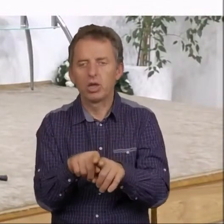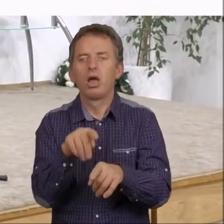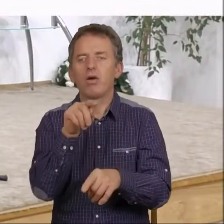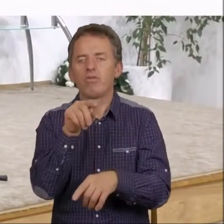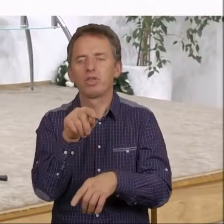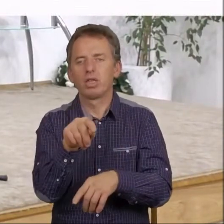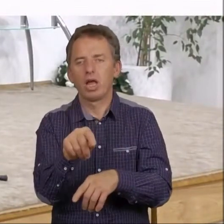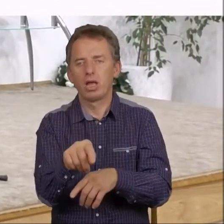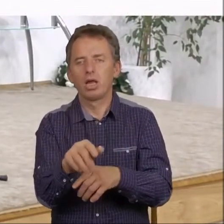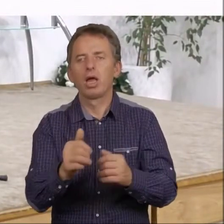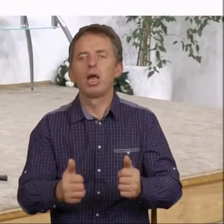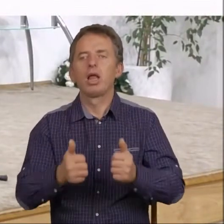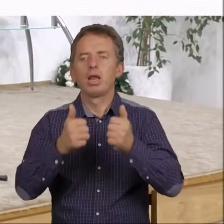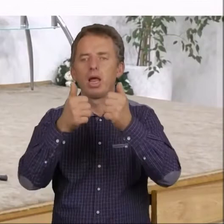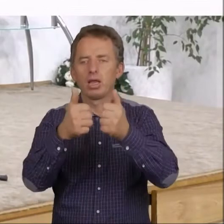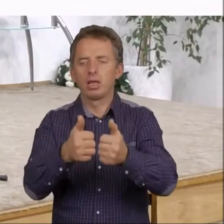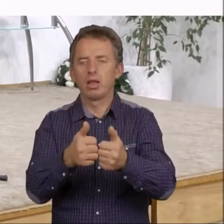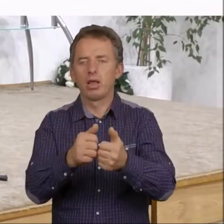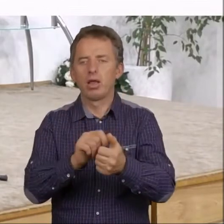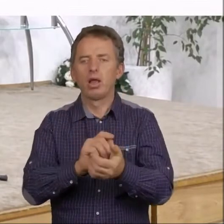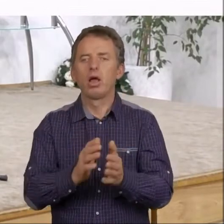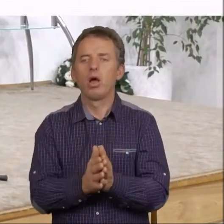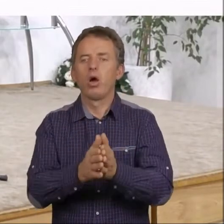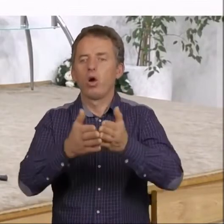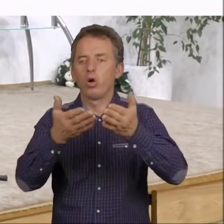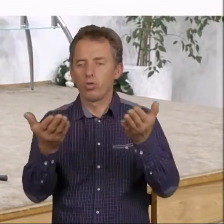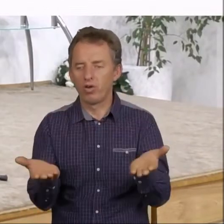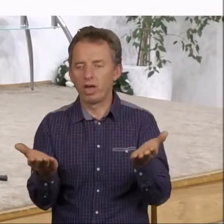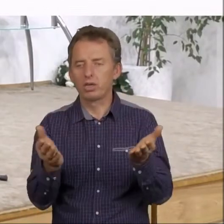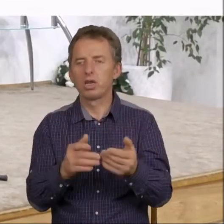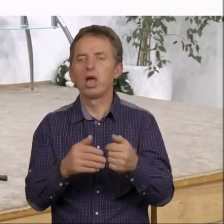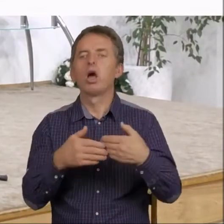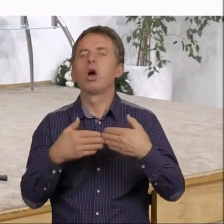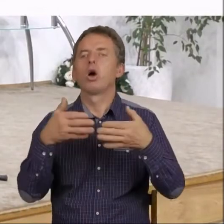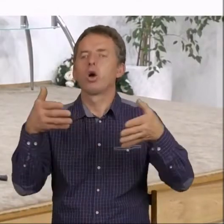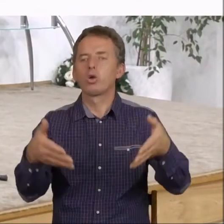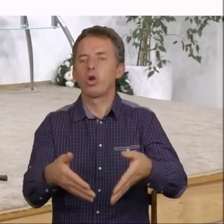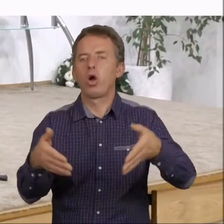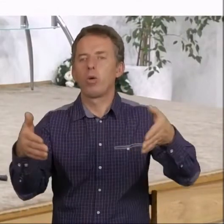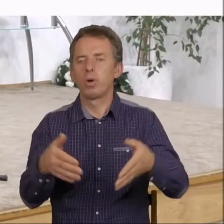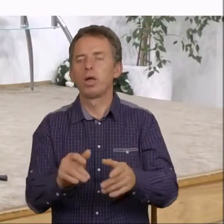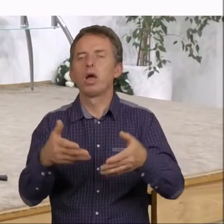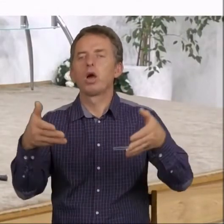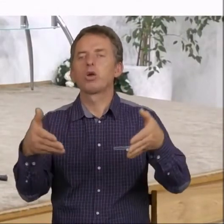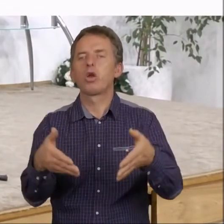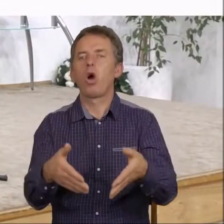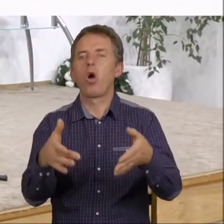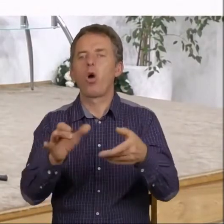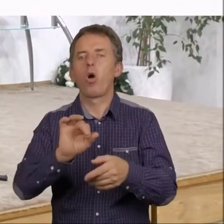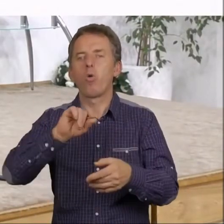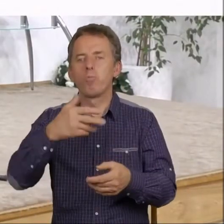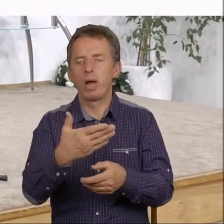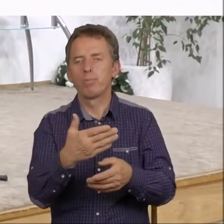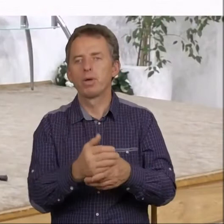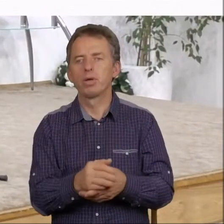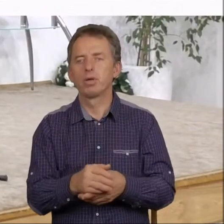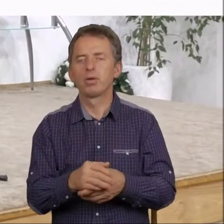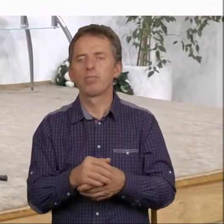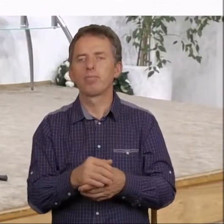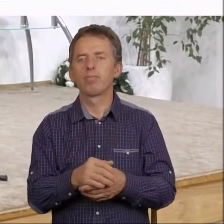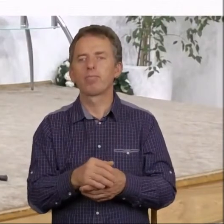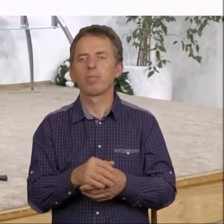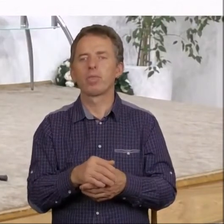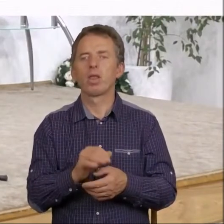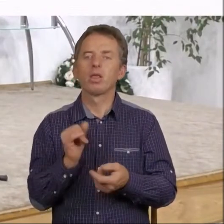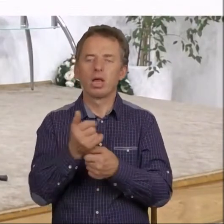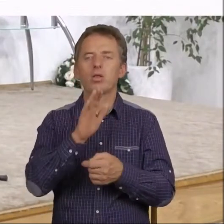Wtedy nastąpiło w wyniku tego otwarcie grobów. Tutaj mamy do czynienia z gradem i to, no nie wąskim, grad